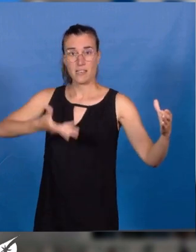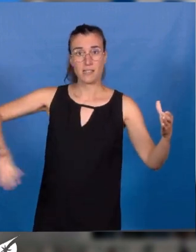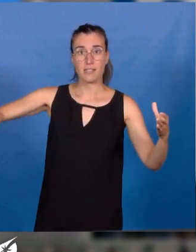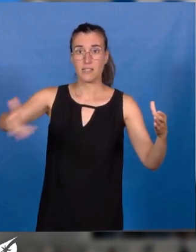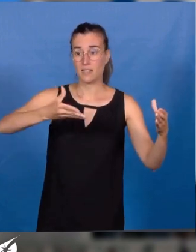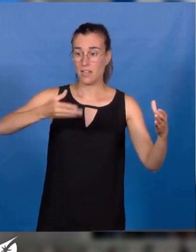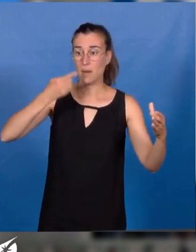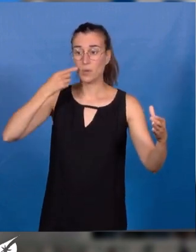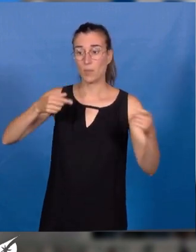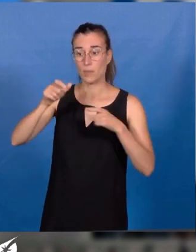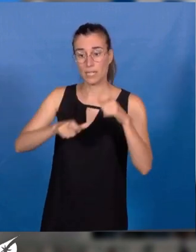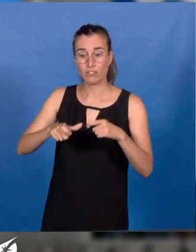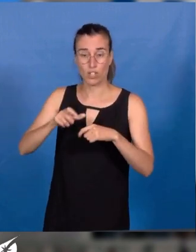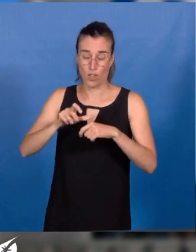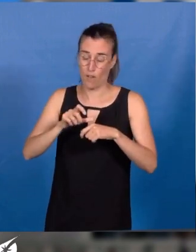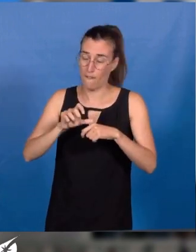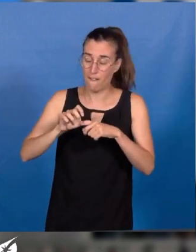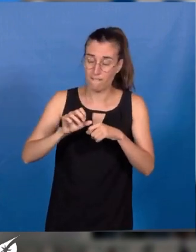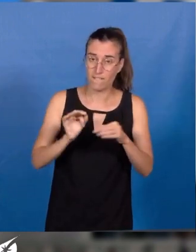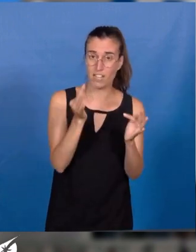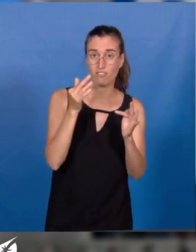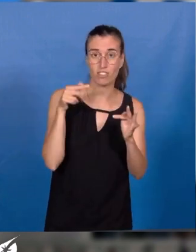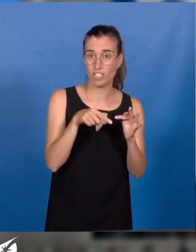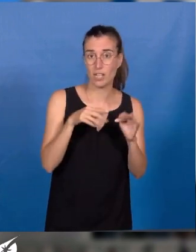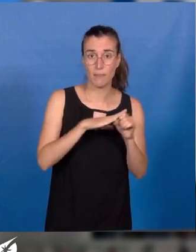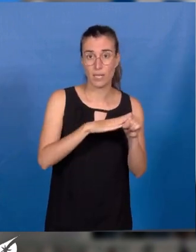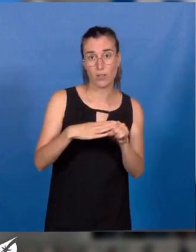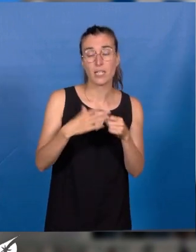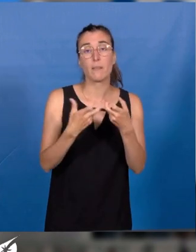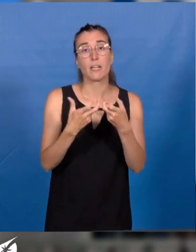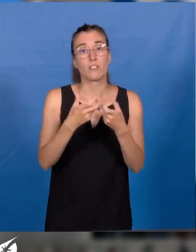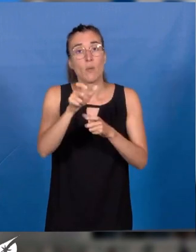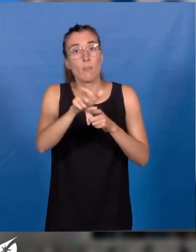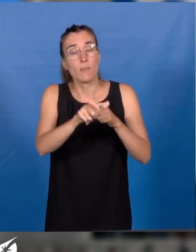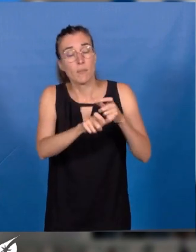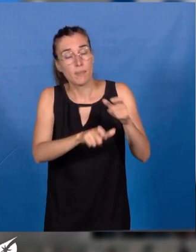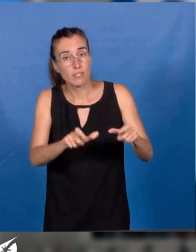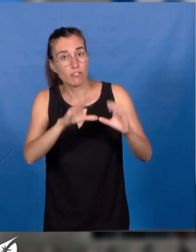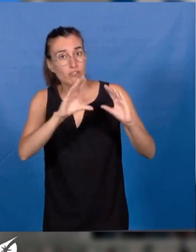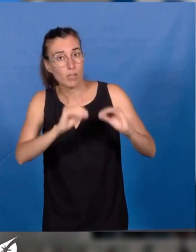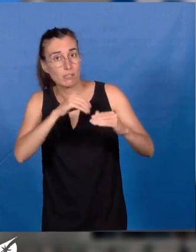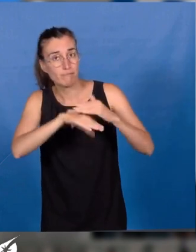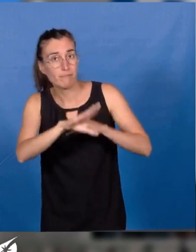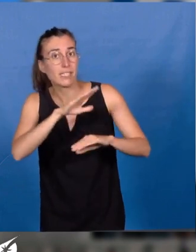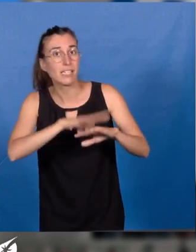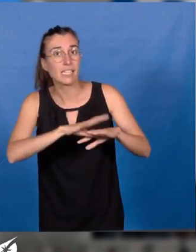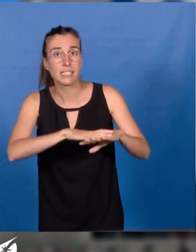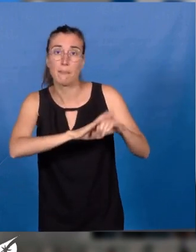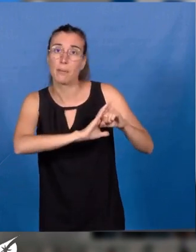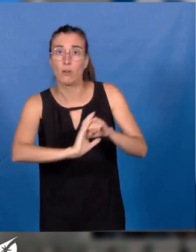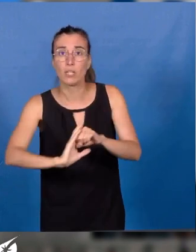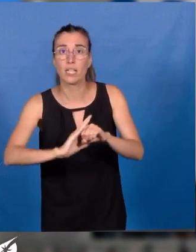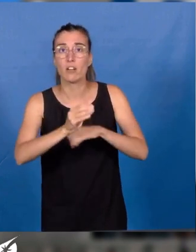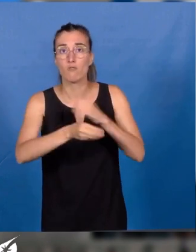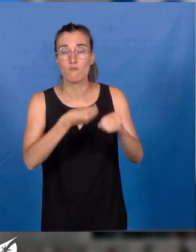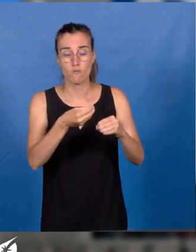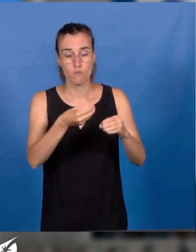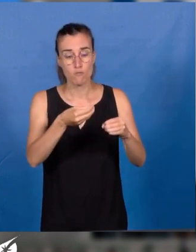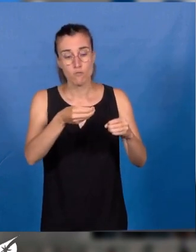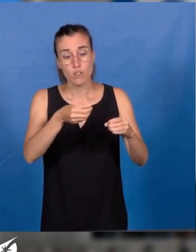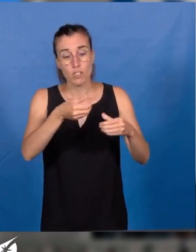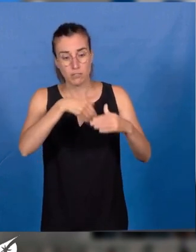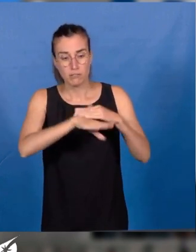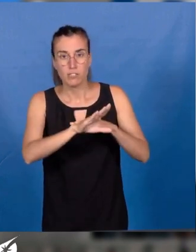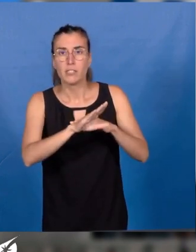les habitants des quartiers prioritaires et, évidemment, des bidons-villes. Avec cette politique de santé métropolitaine, nous avons